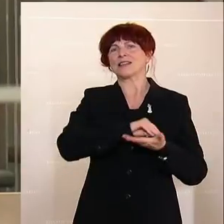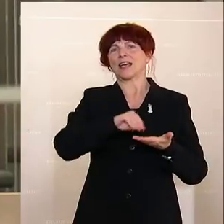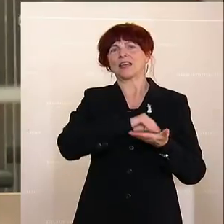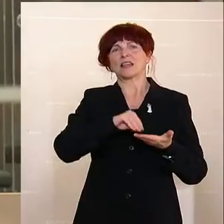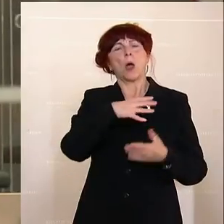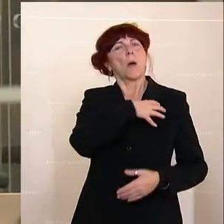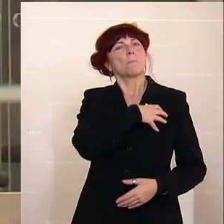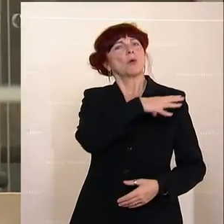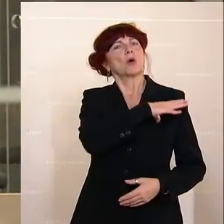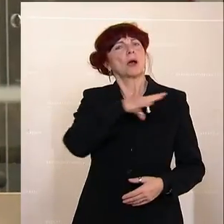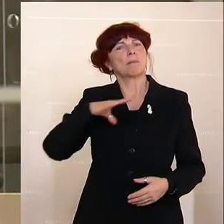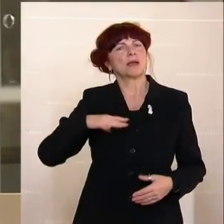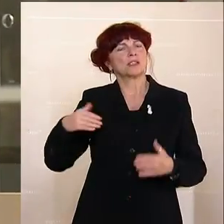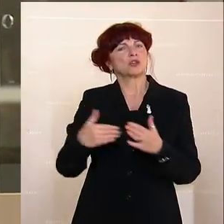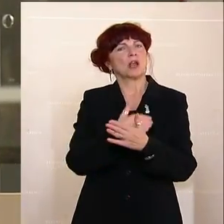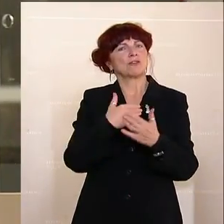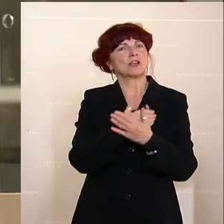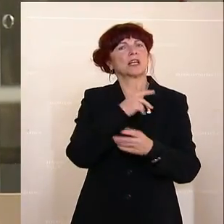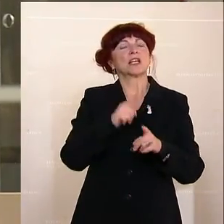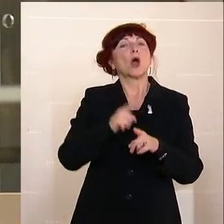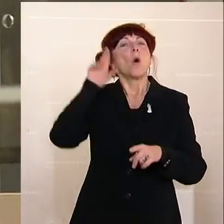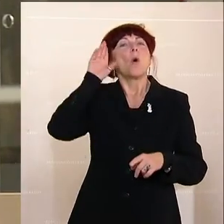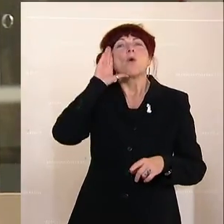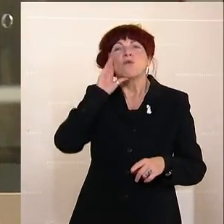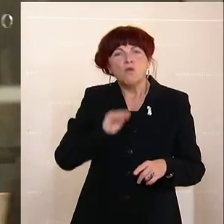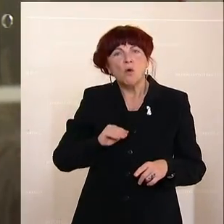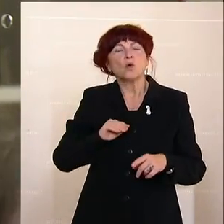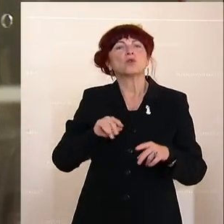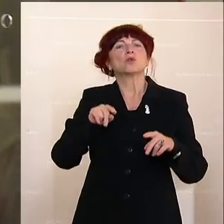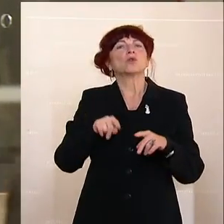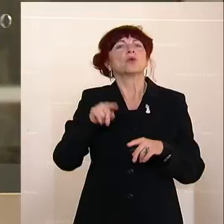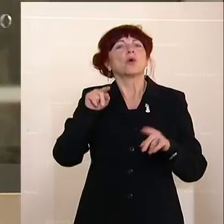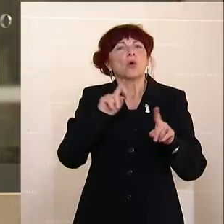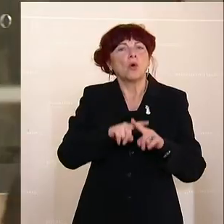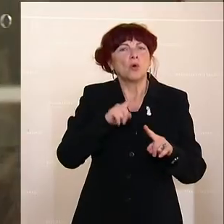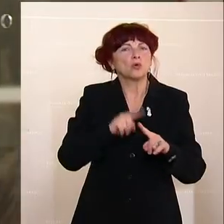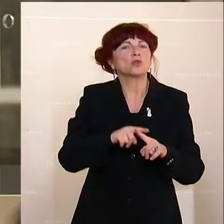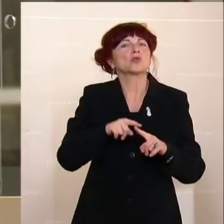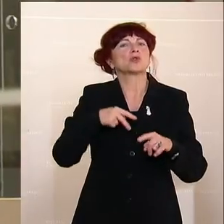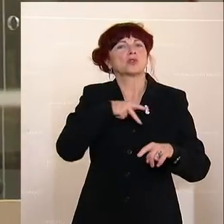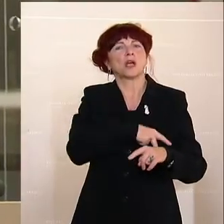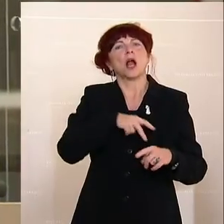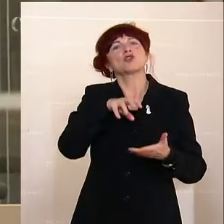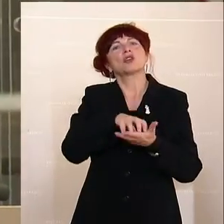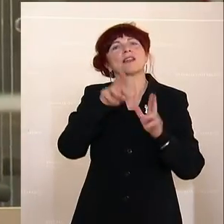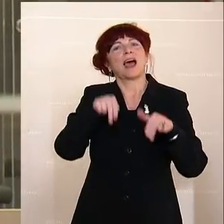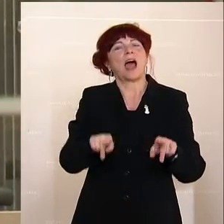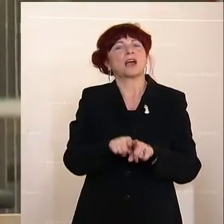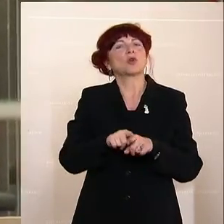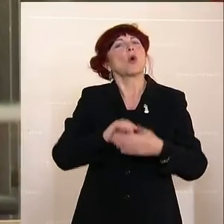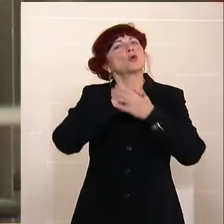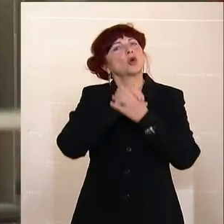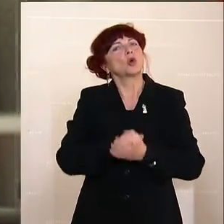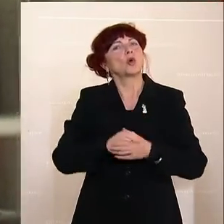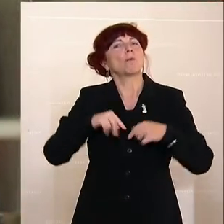Stellvertreter und Wohn- und Sozialstaatrat und Klubobmann der FPÖ-Fraktion in Wiener Neustadt. Und dann ist